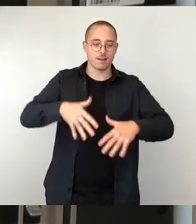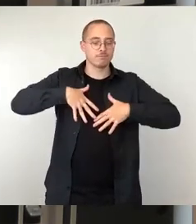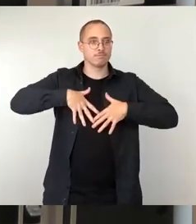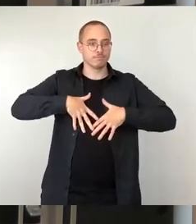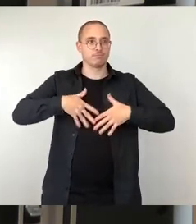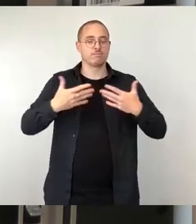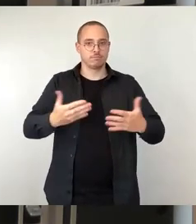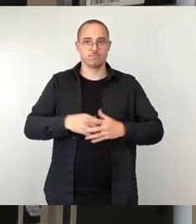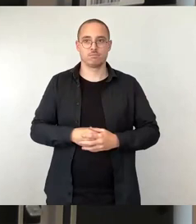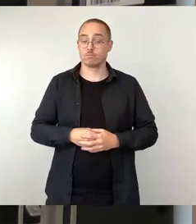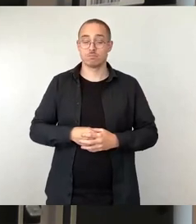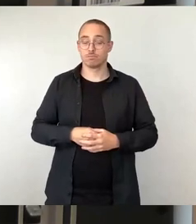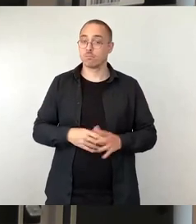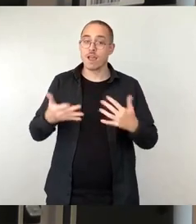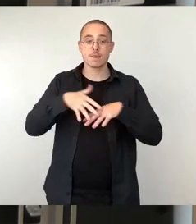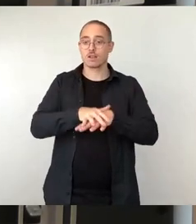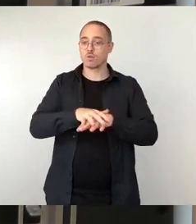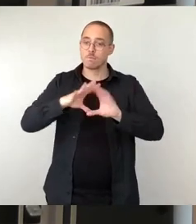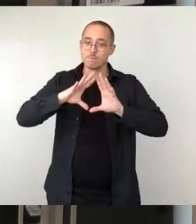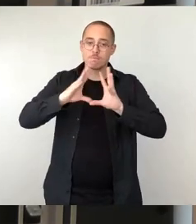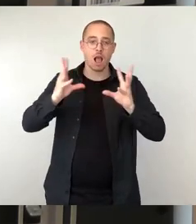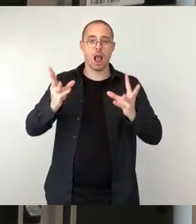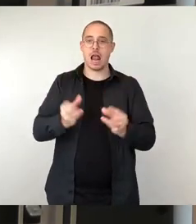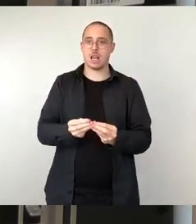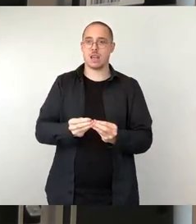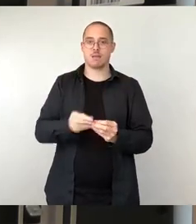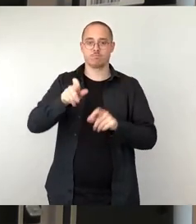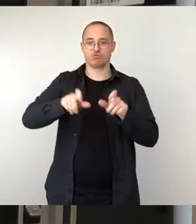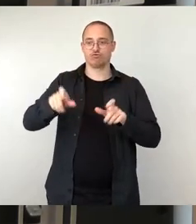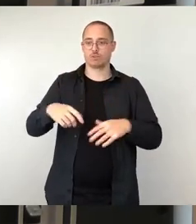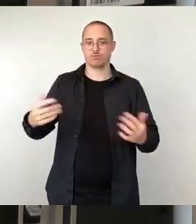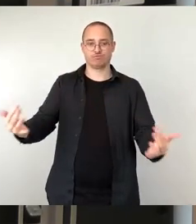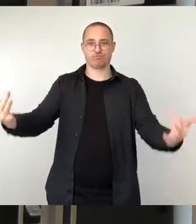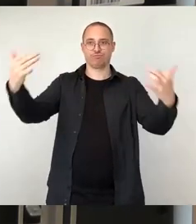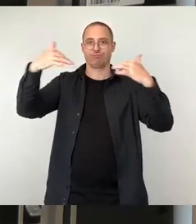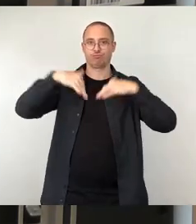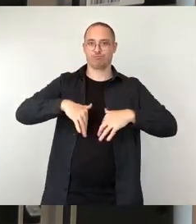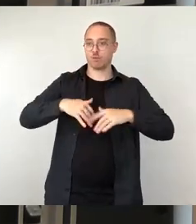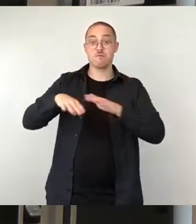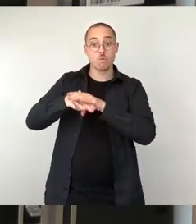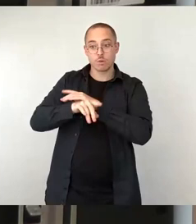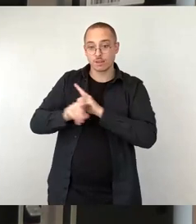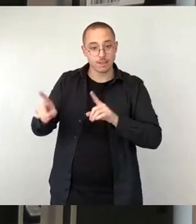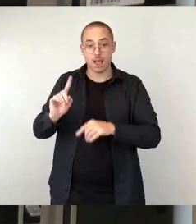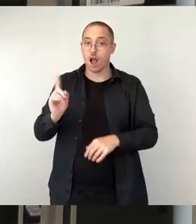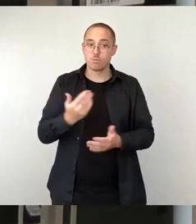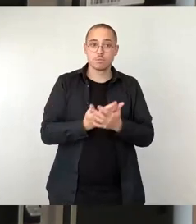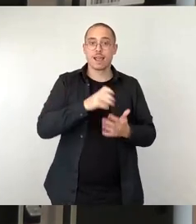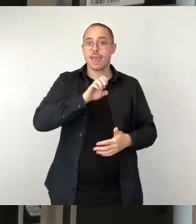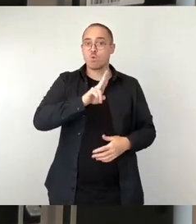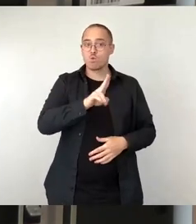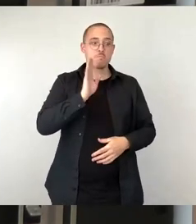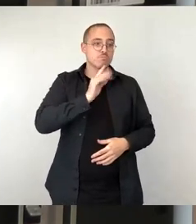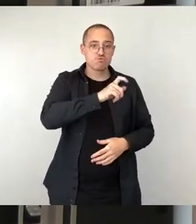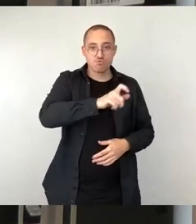alle zugewanderten Menschen in einer Stadt wie Dresden gemeint. Das meint auch EU-Bürgerinnen und Bürger. Das meint